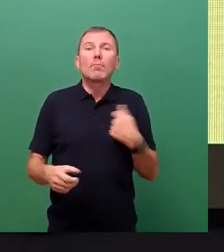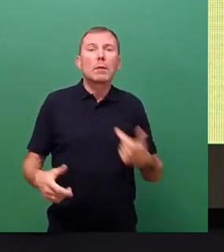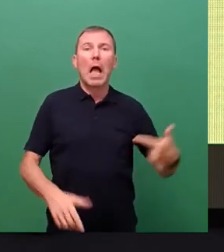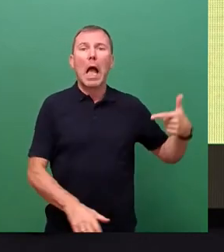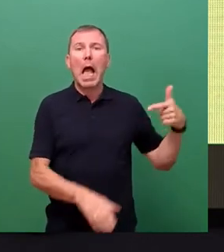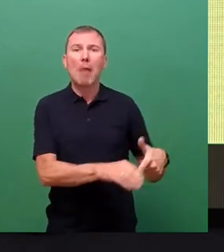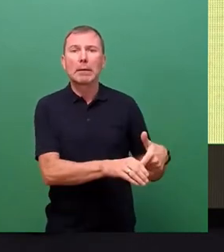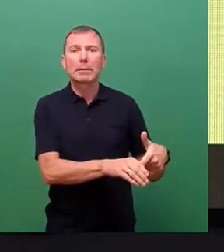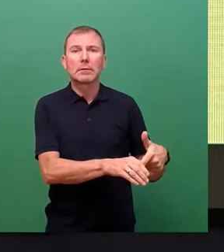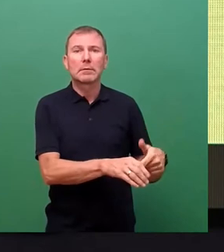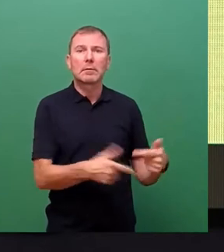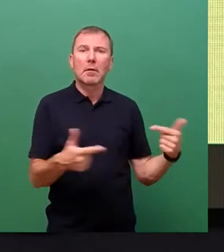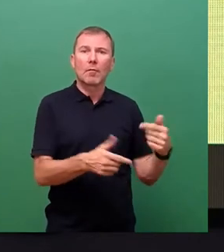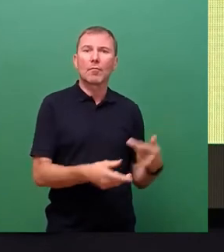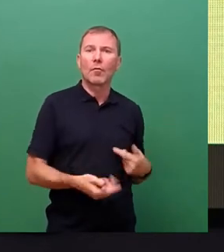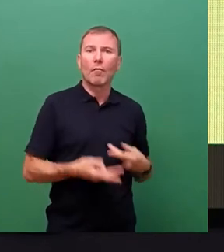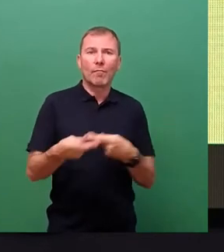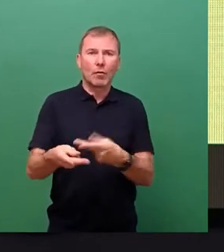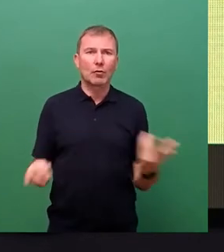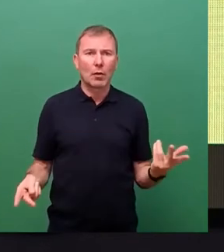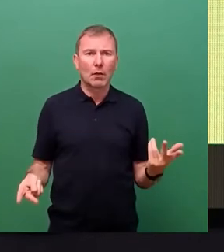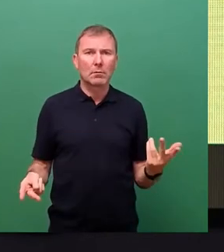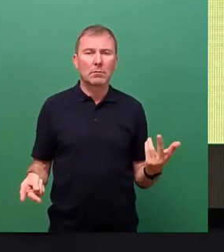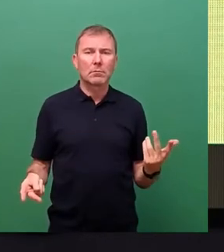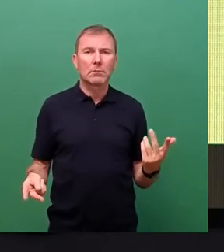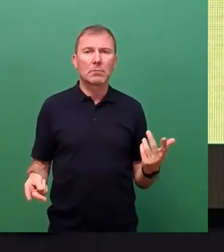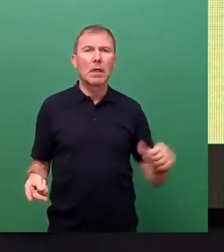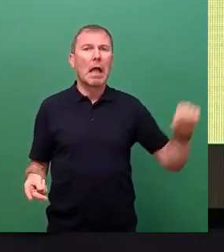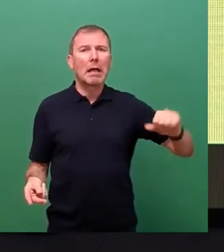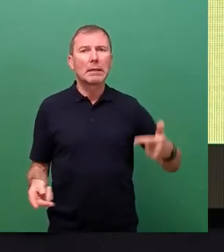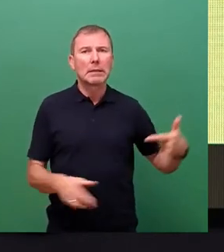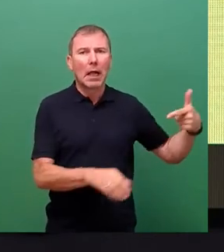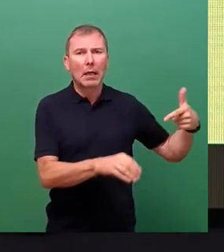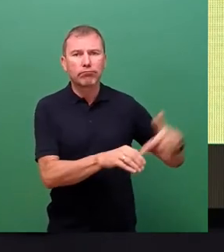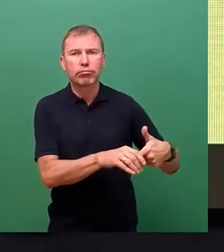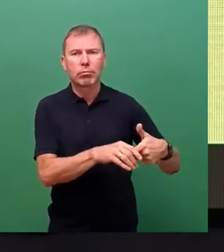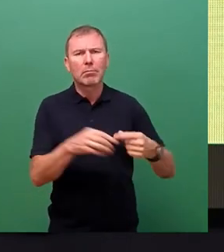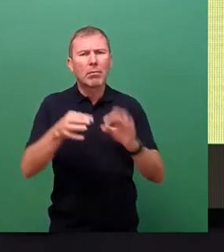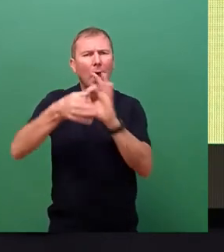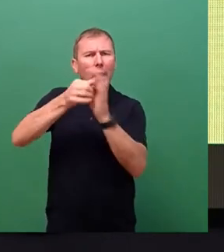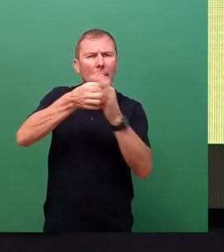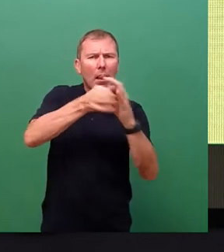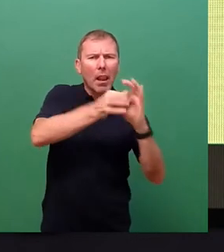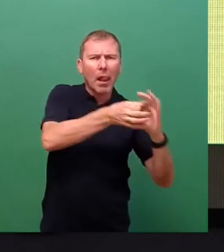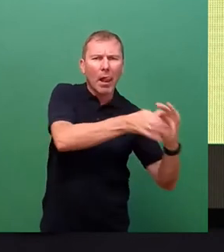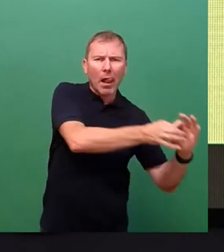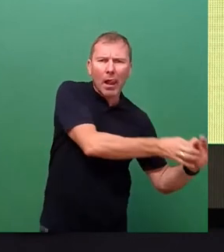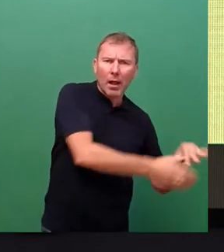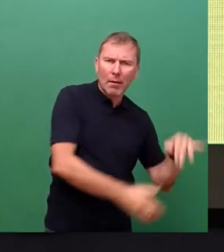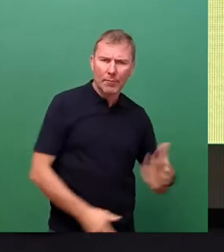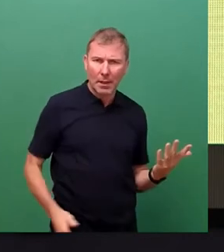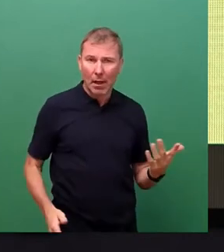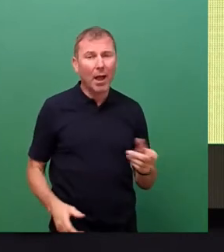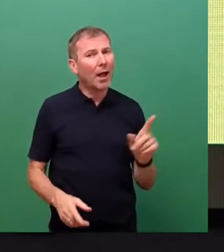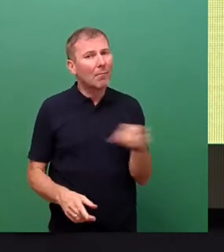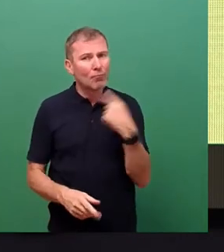laufen und funktionieren, die müssen nachbefüllt werden können. Also da hängt ein ganzer Rattenschwanz dran, der sichergestellt werden muss